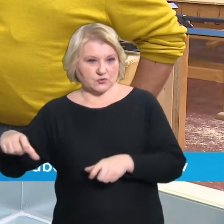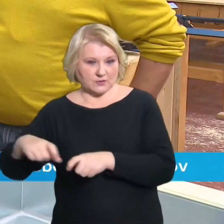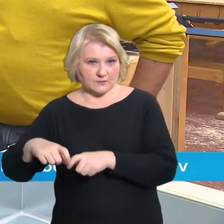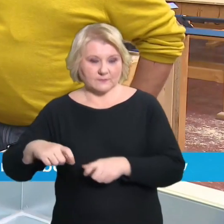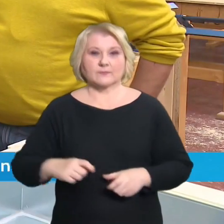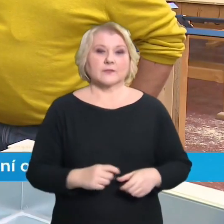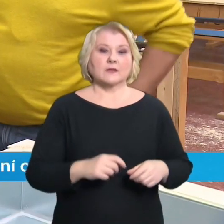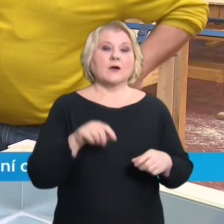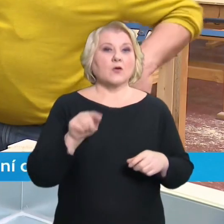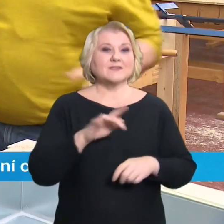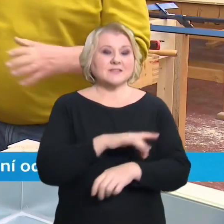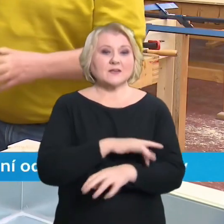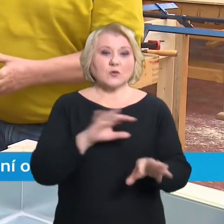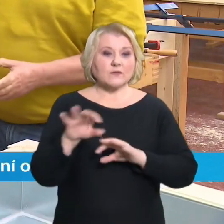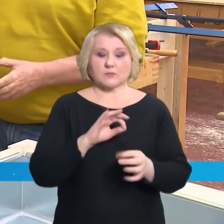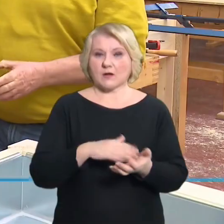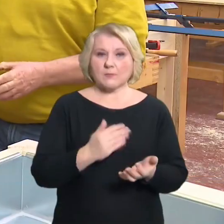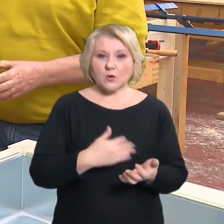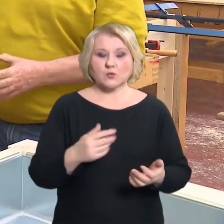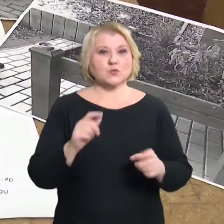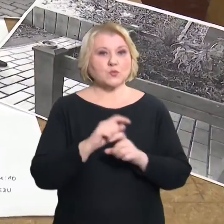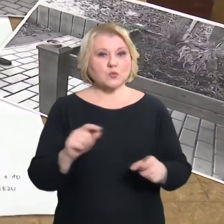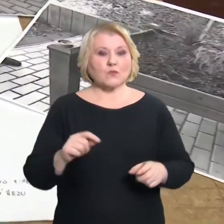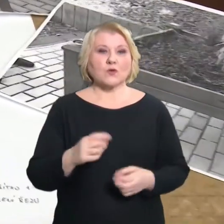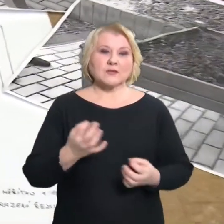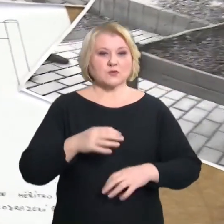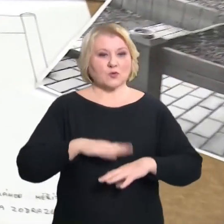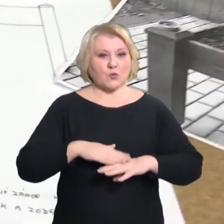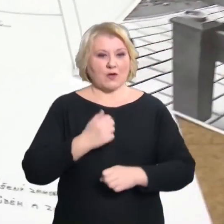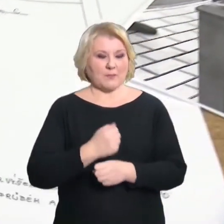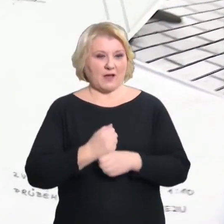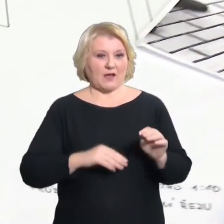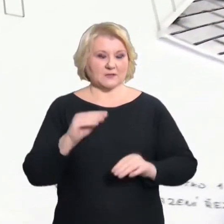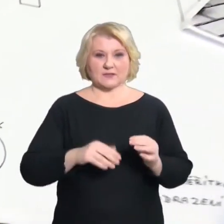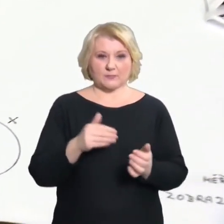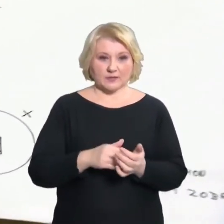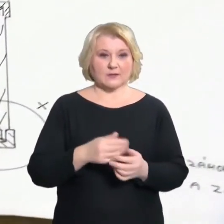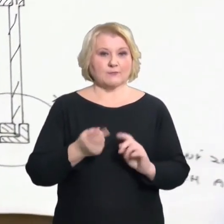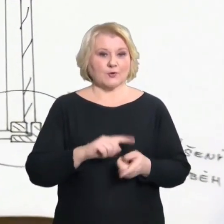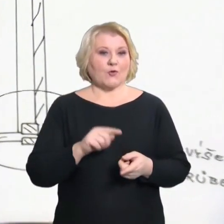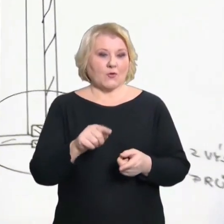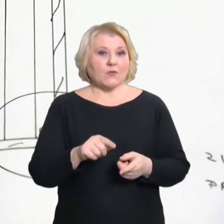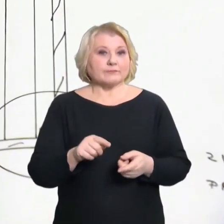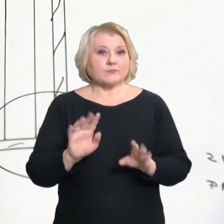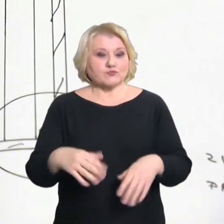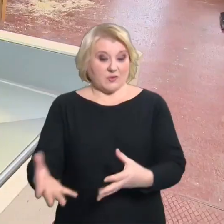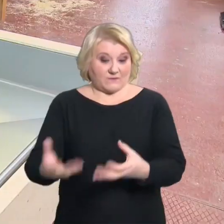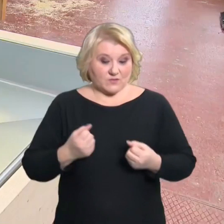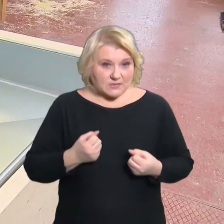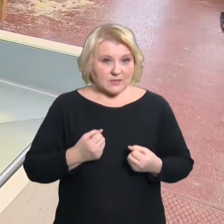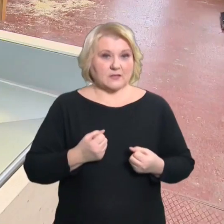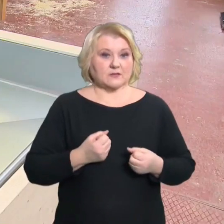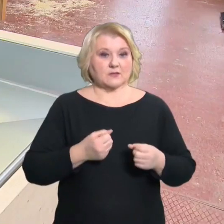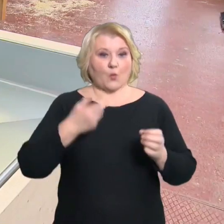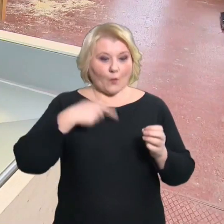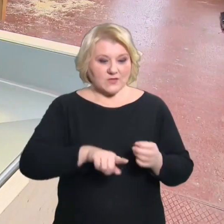že oni potřebují taky dělínky manuální činnosti. S tímhletím oni si můžou vlastně dojet i do toho interiéru nebo